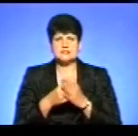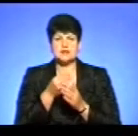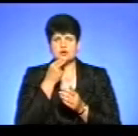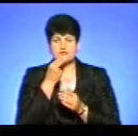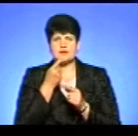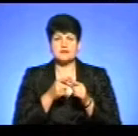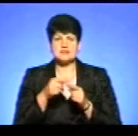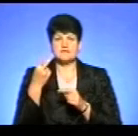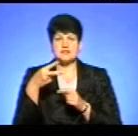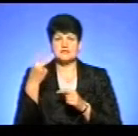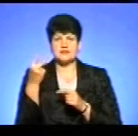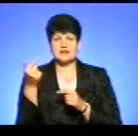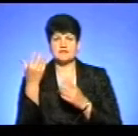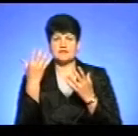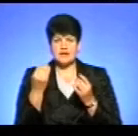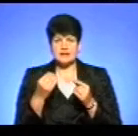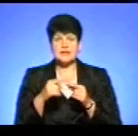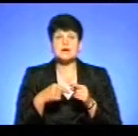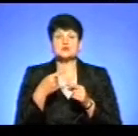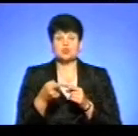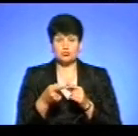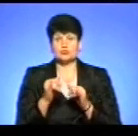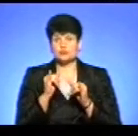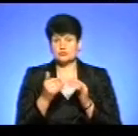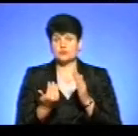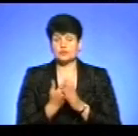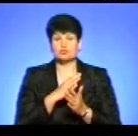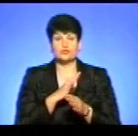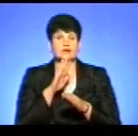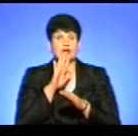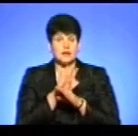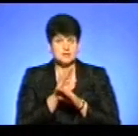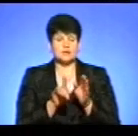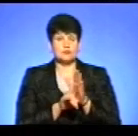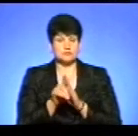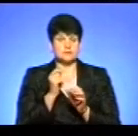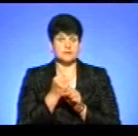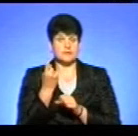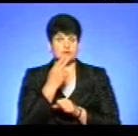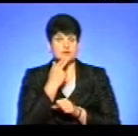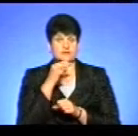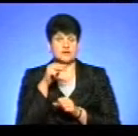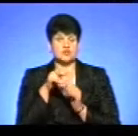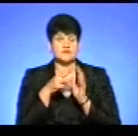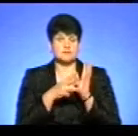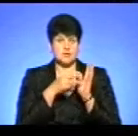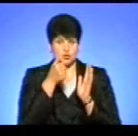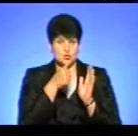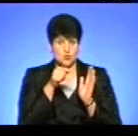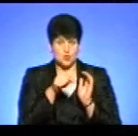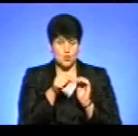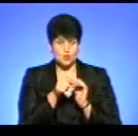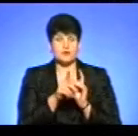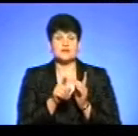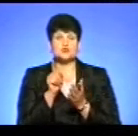22 гривні на день. Наступною неприємною новиною для батьків був наказ, який вступив в дію з 1 червня 2018 року, і